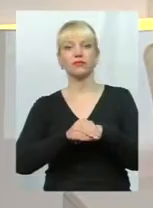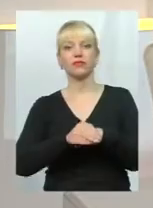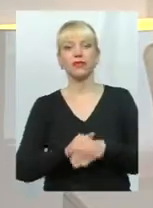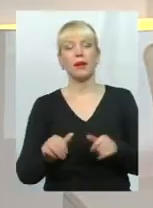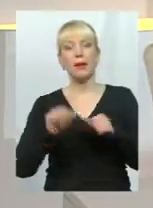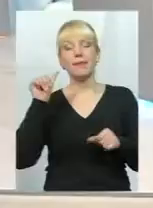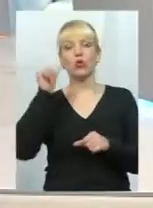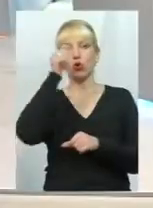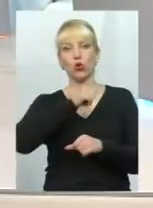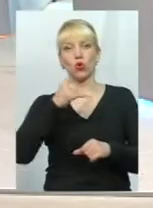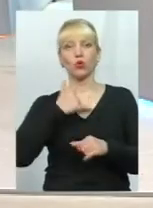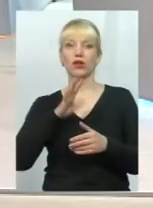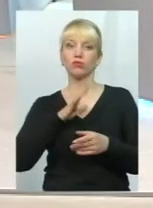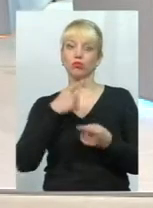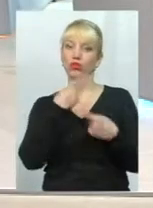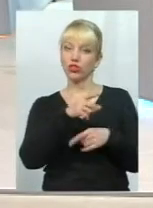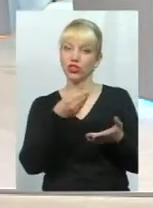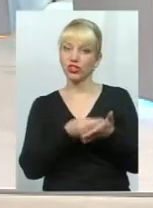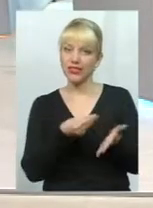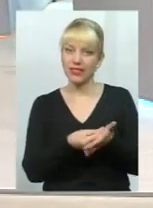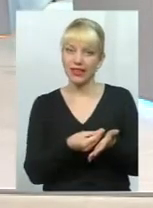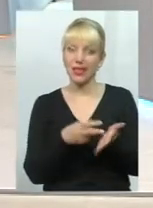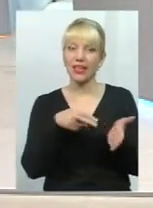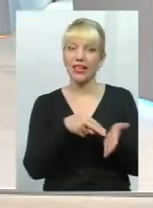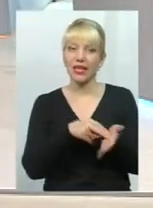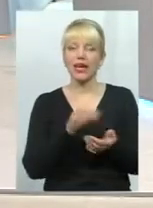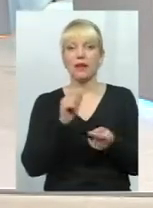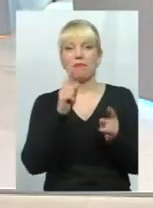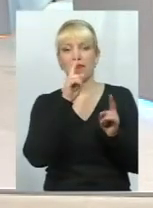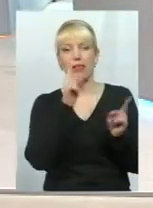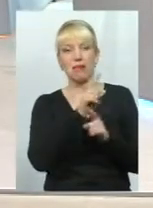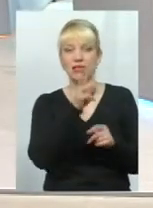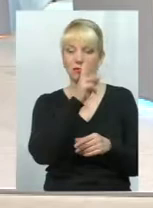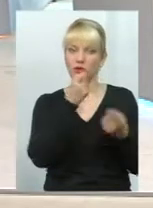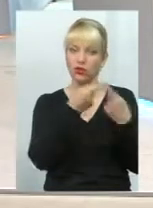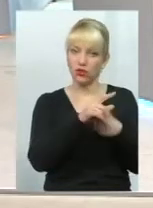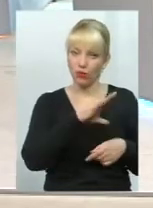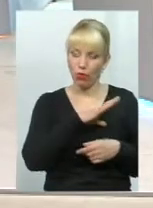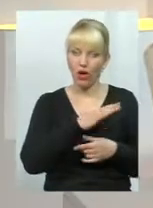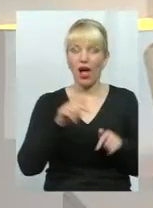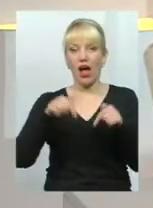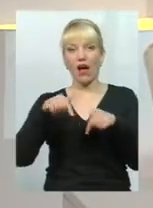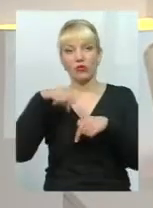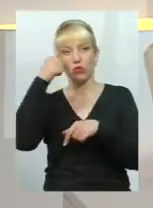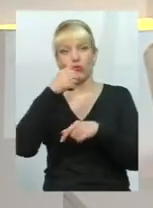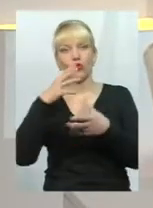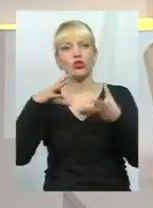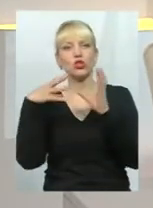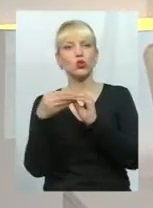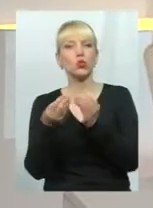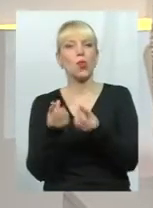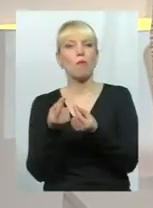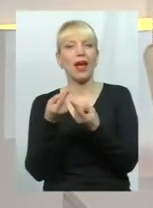минулого року в нас були одні ціни, одні розцінки, одні мінімальні зарплати цього року, суми зовсім інші.